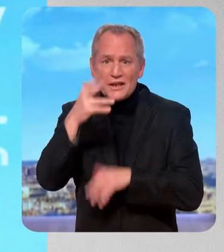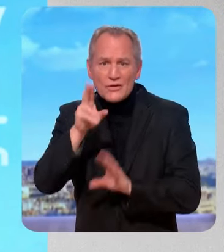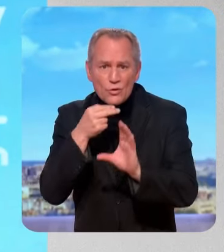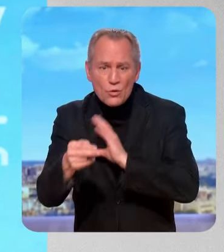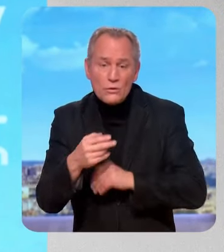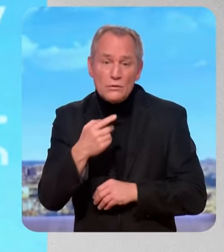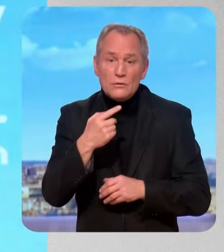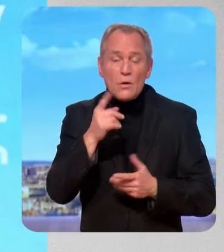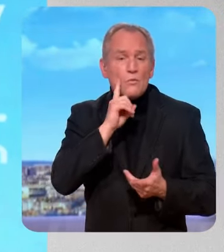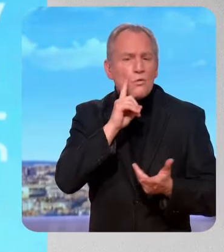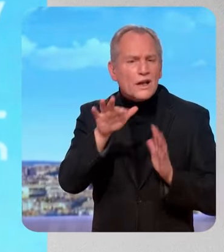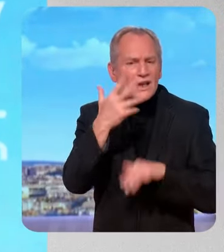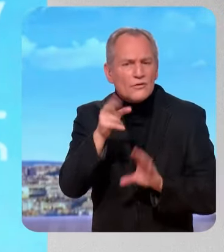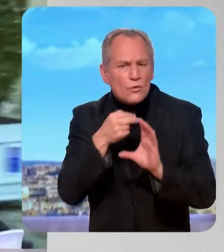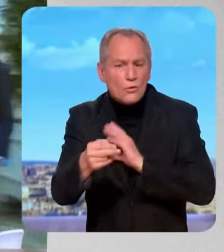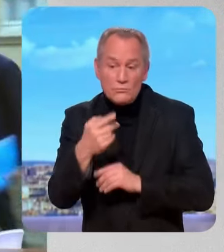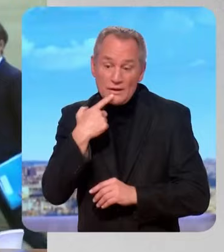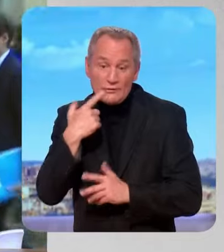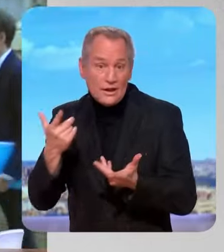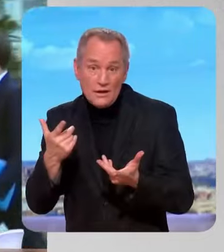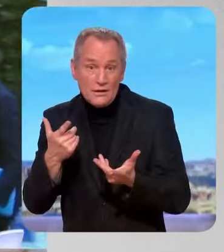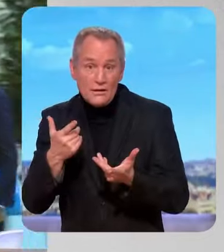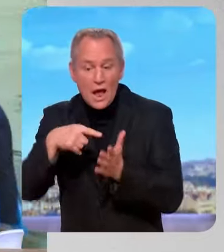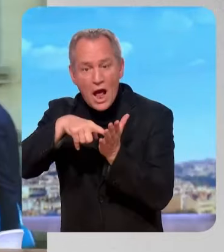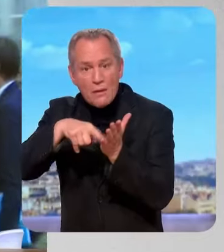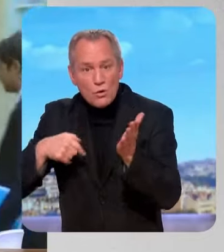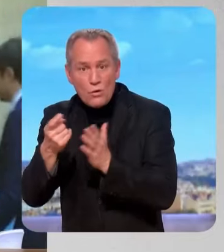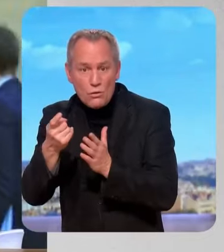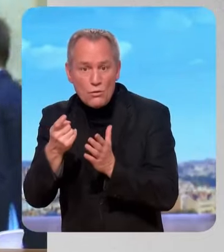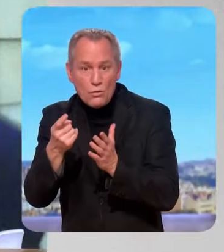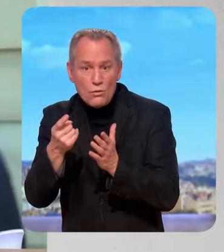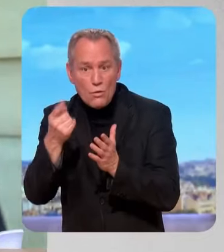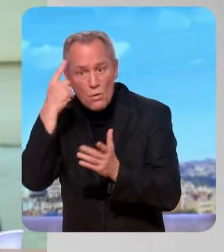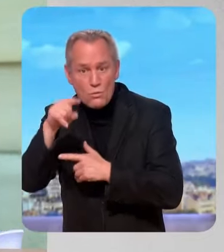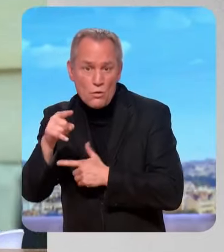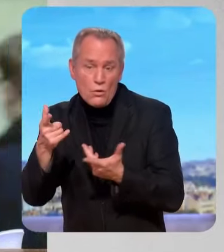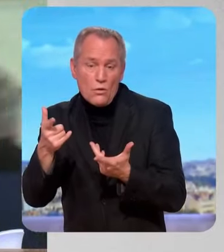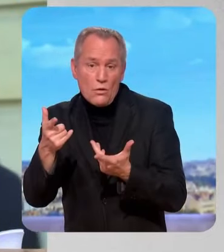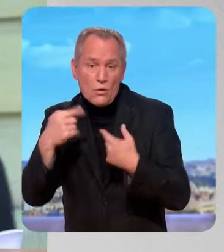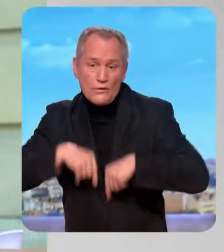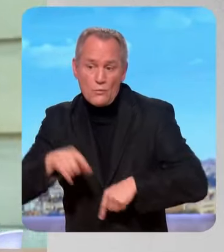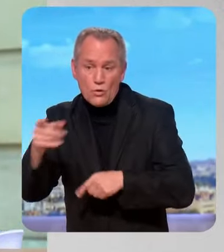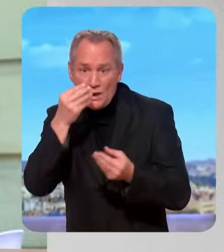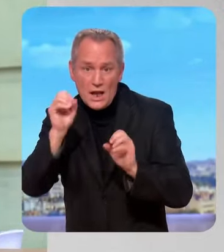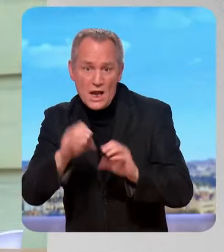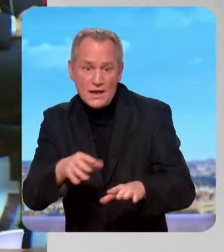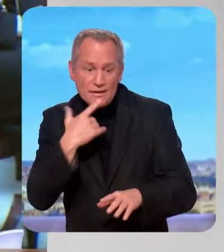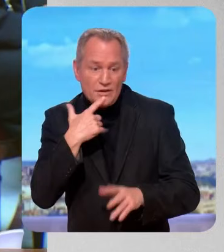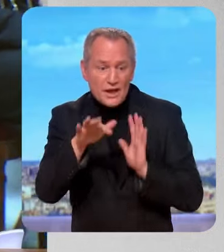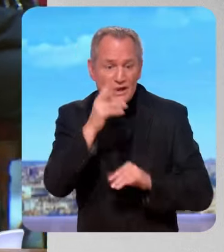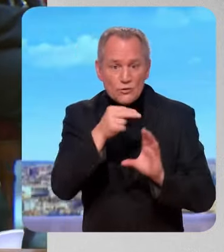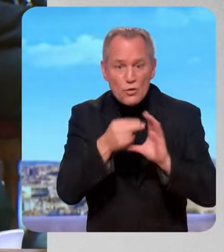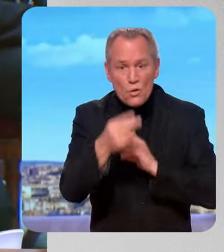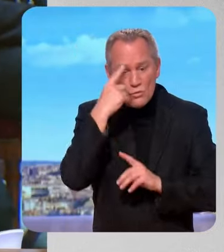15 euros ? 15 euros c'est les recettes fiscales que le gouvernement dit qu'il va abandonner, ça représente 15 euros par mois pour chaque agriculteur. Sur le